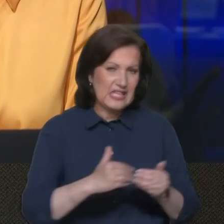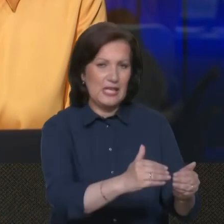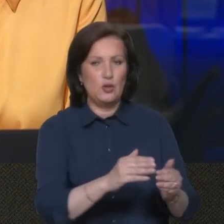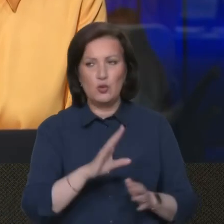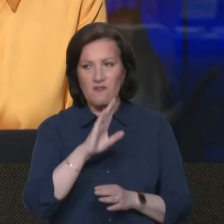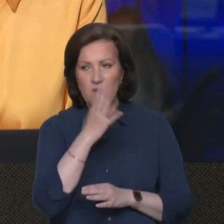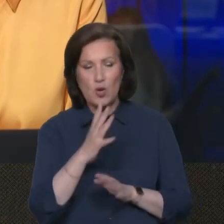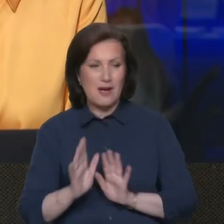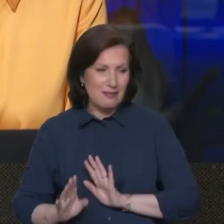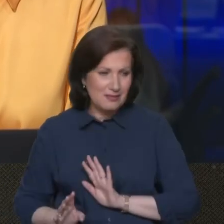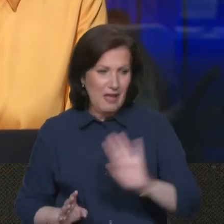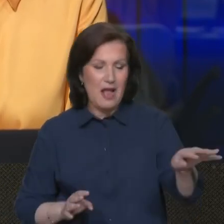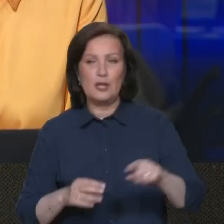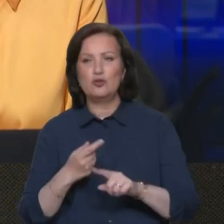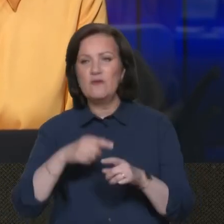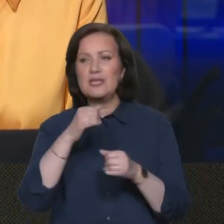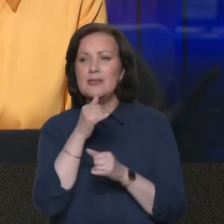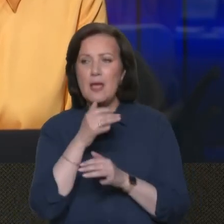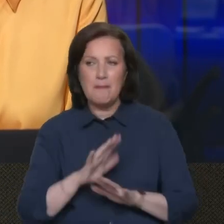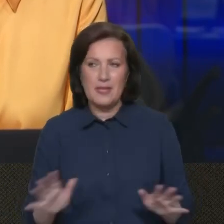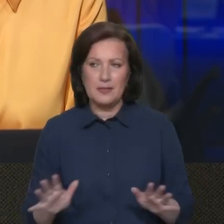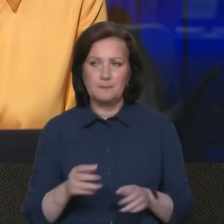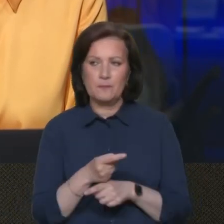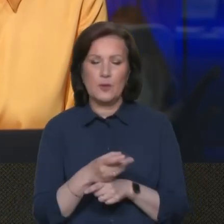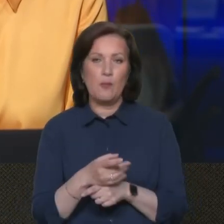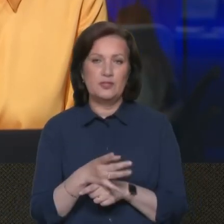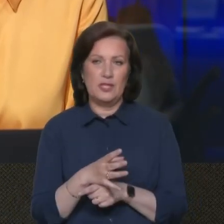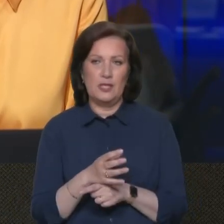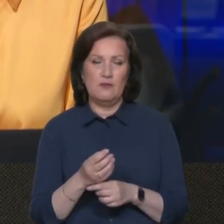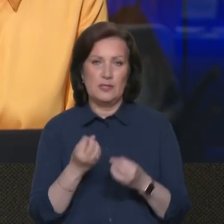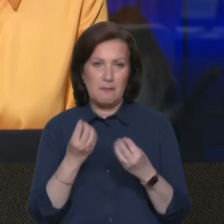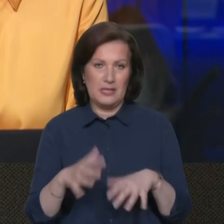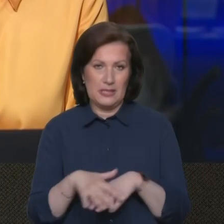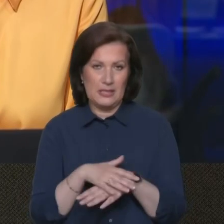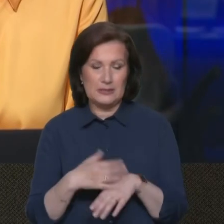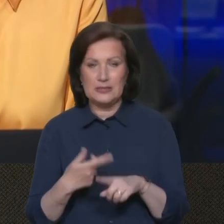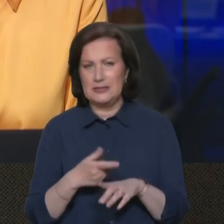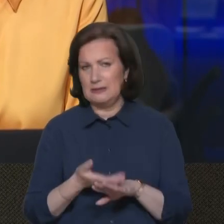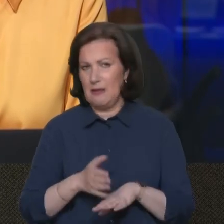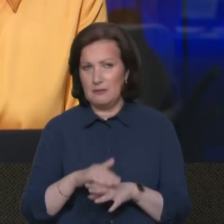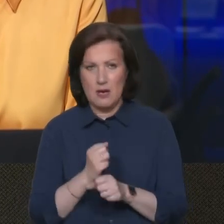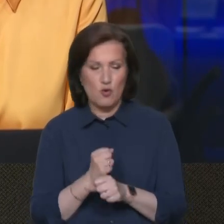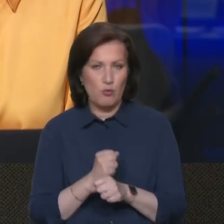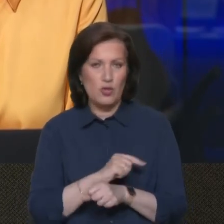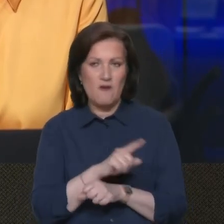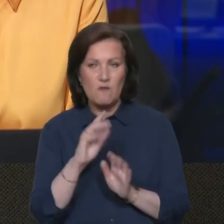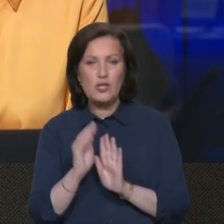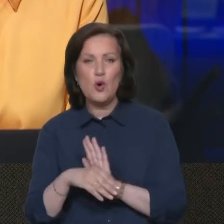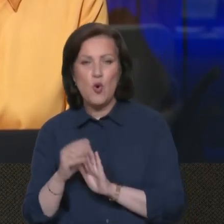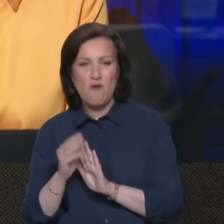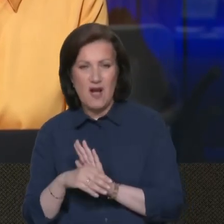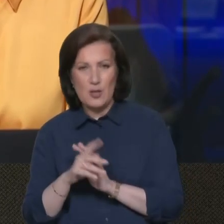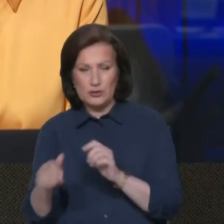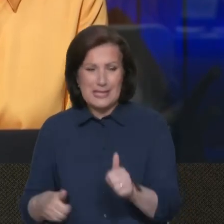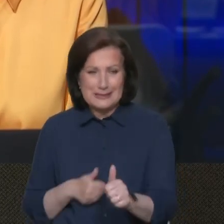настільки далі, щоб він не міг обстрілювати мирне населення. Це дуже склерна робота, тому що вони ховаються за